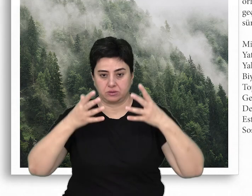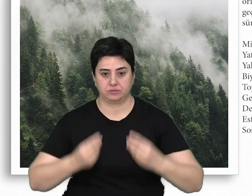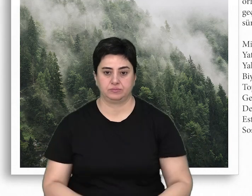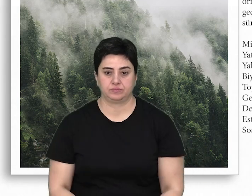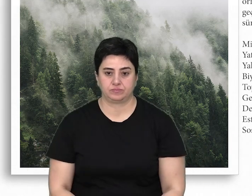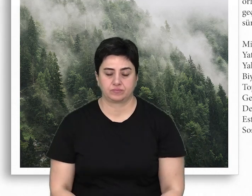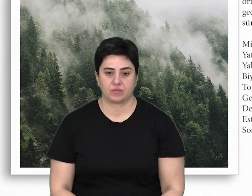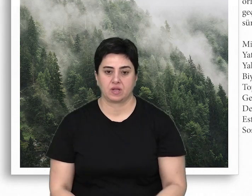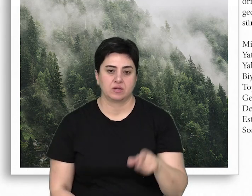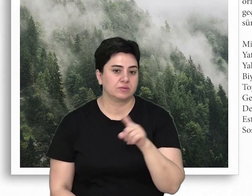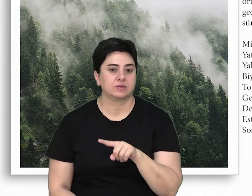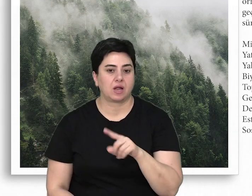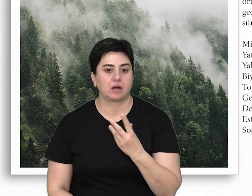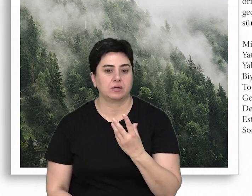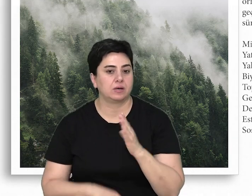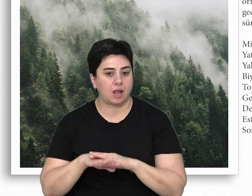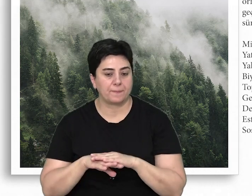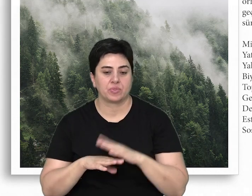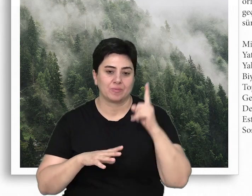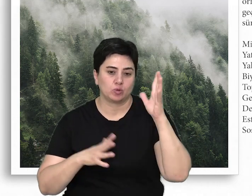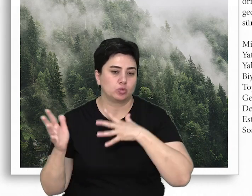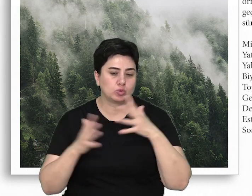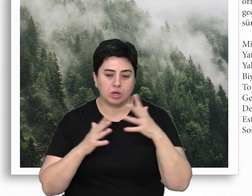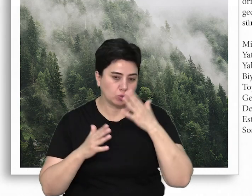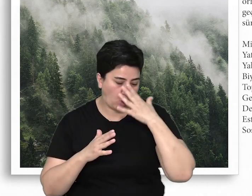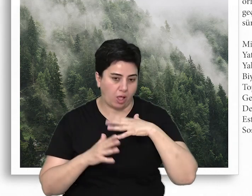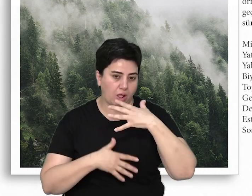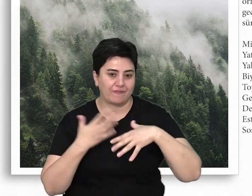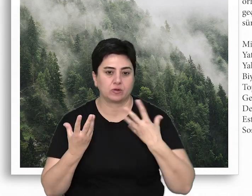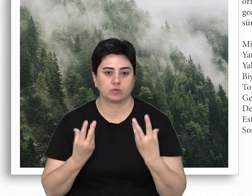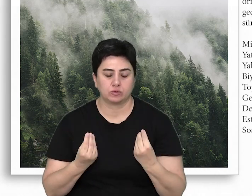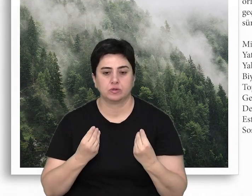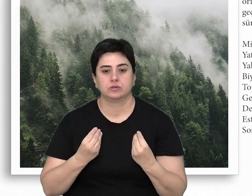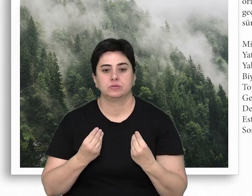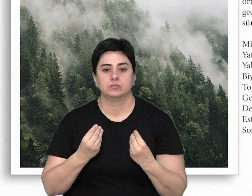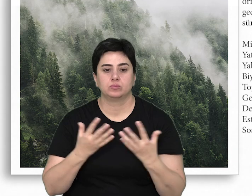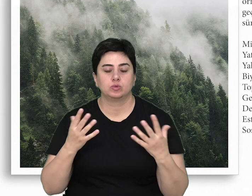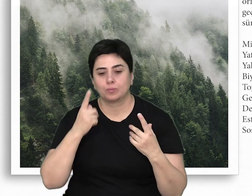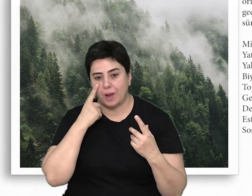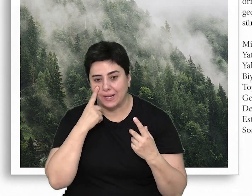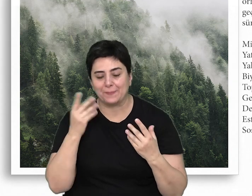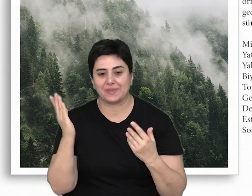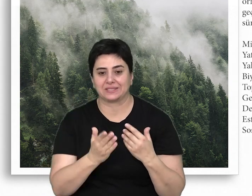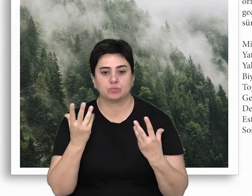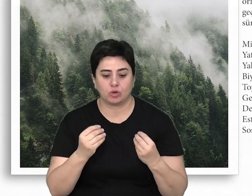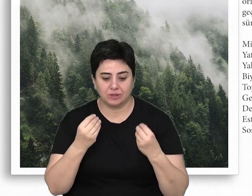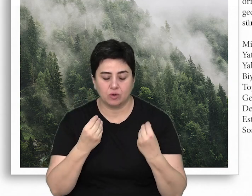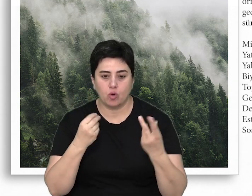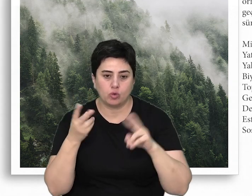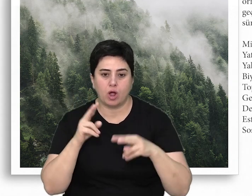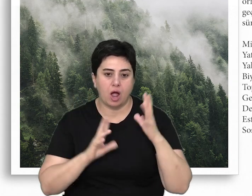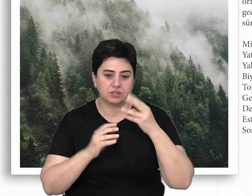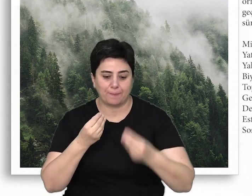Diğer müdahaleler Bir fırtınadan ya da doğal afetten sonra olağanüstü bakım kesimi yapılırken